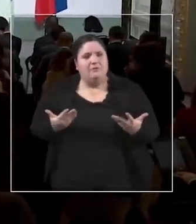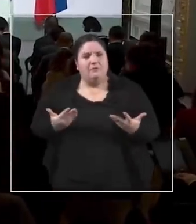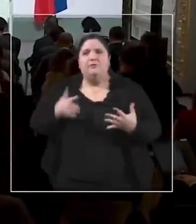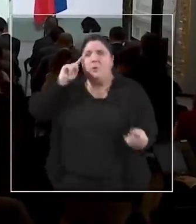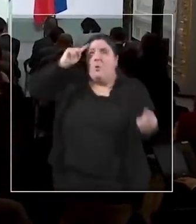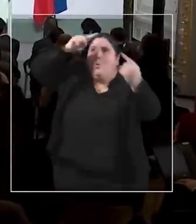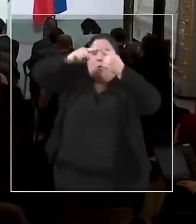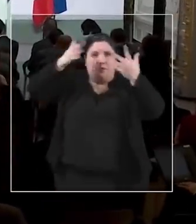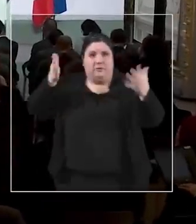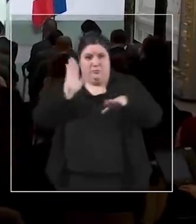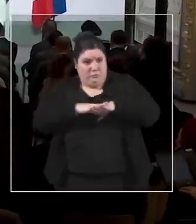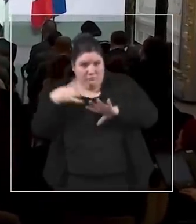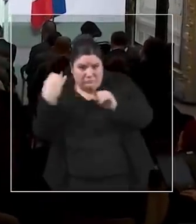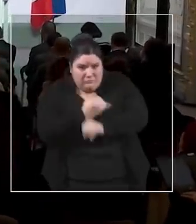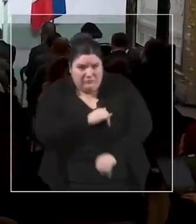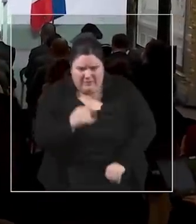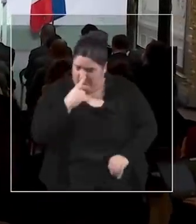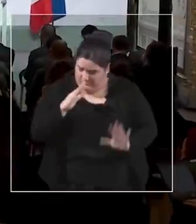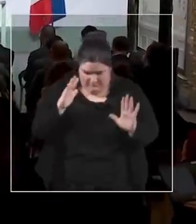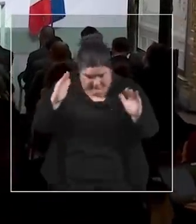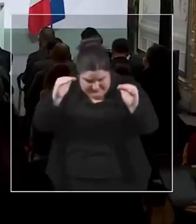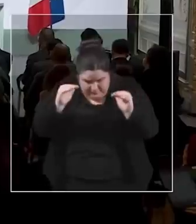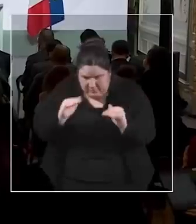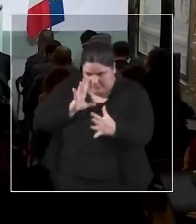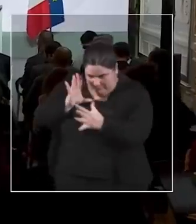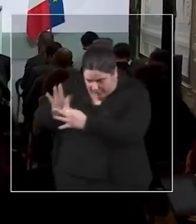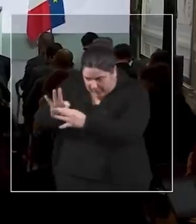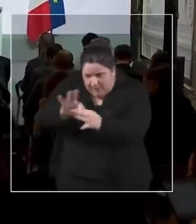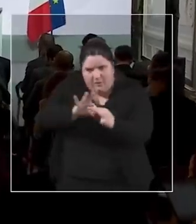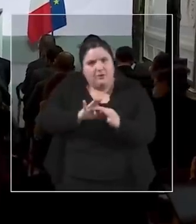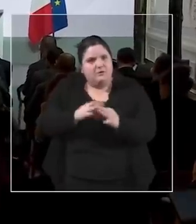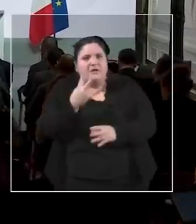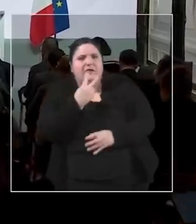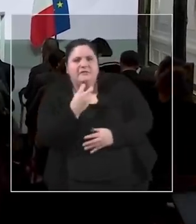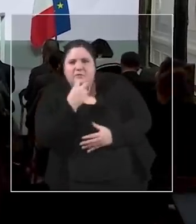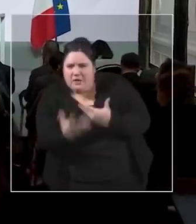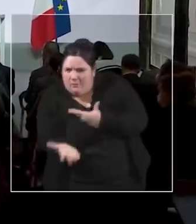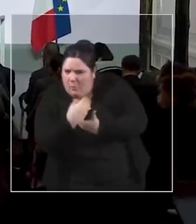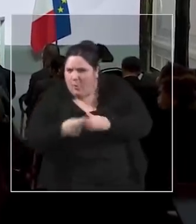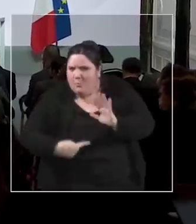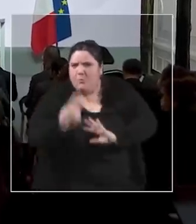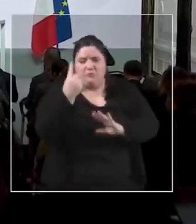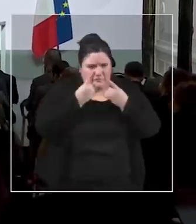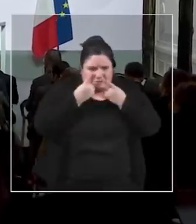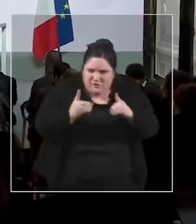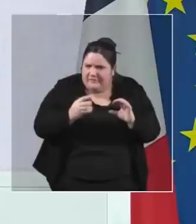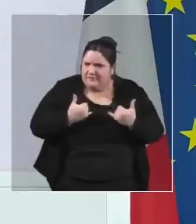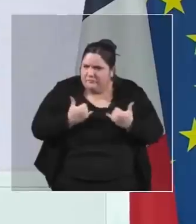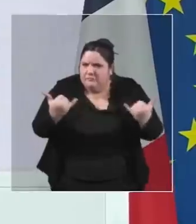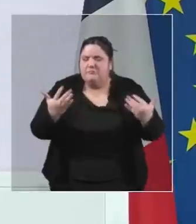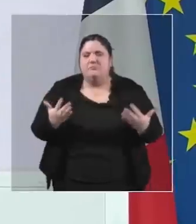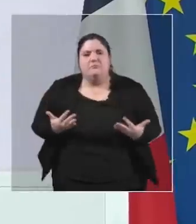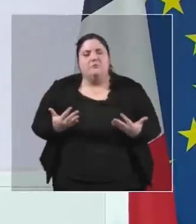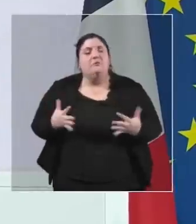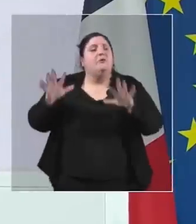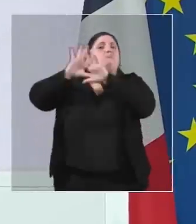mieux associer nos concitoyens et être résolument plus démocratiques et une Europe beaucoup plus simple, ce qui est un agenda que nous ne devons pas perdre de